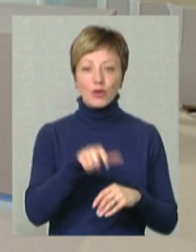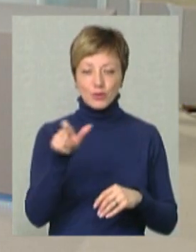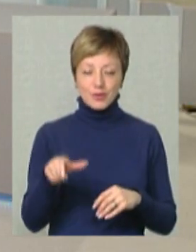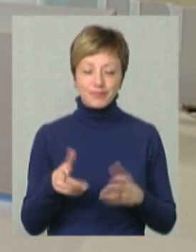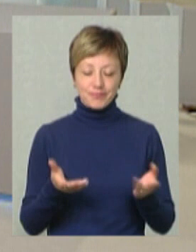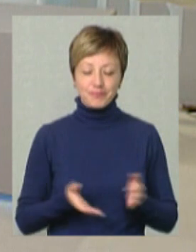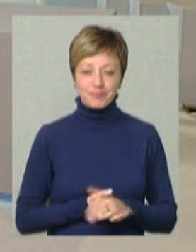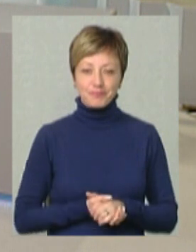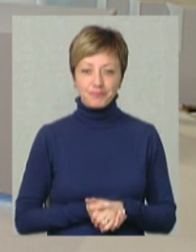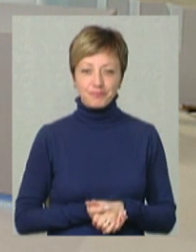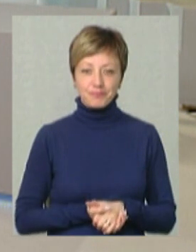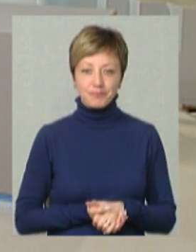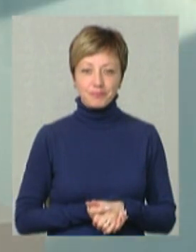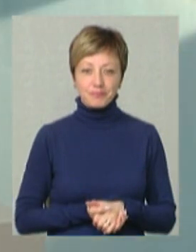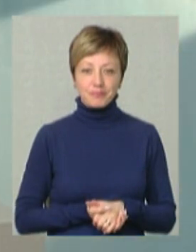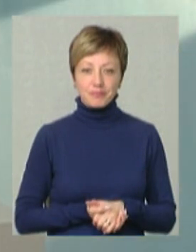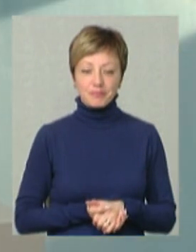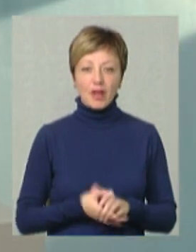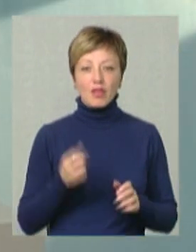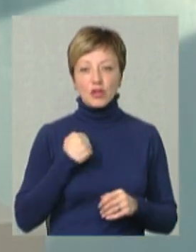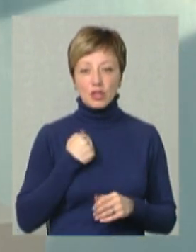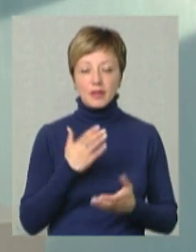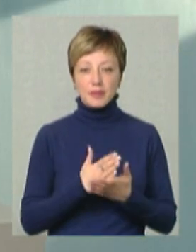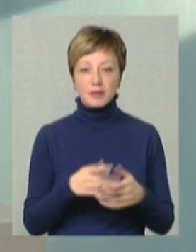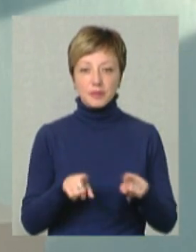Люди, так. Ну, так, на жаль.